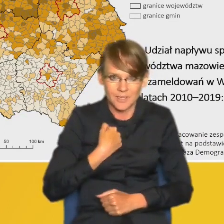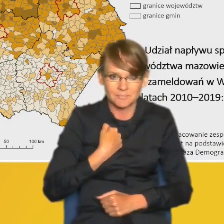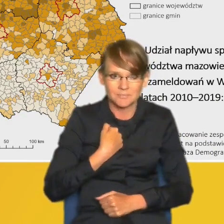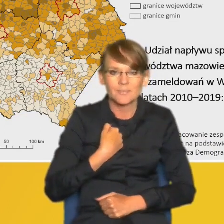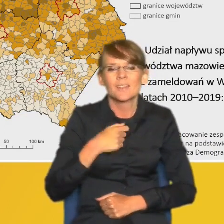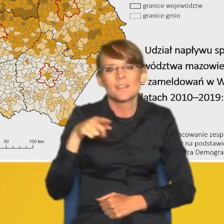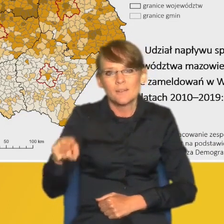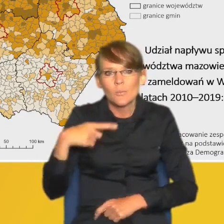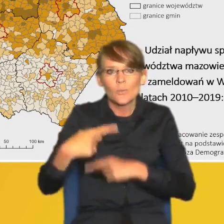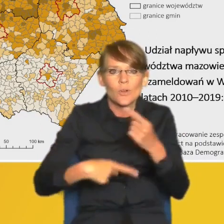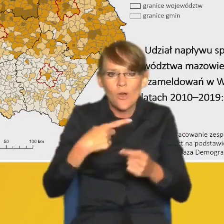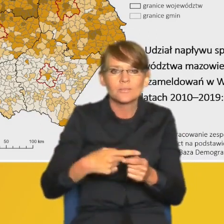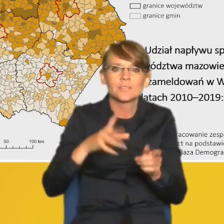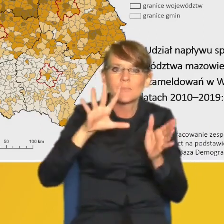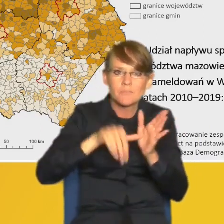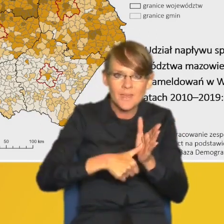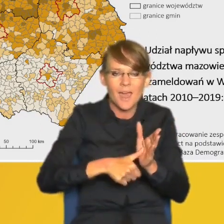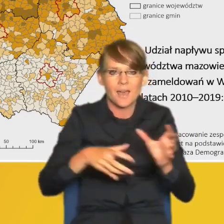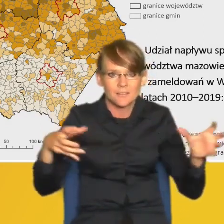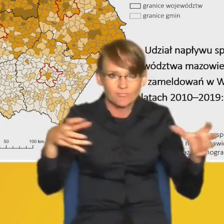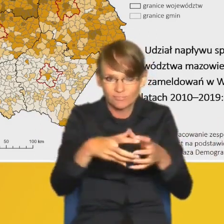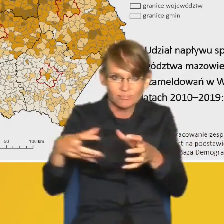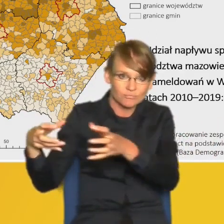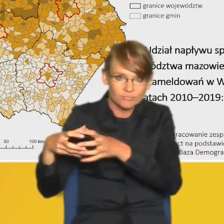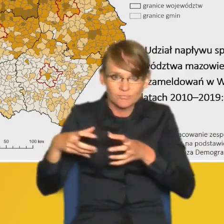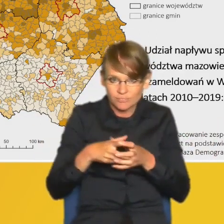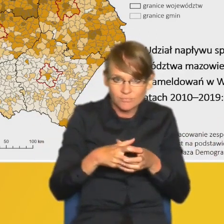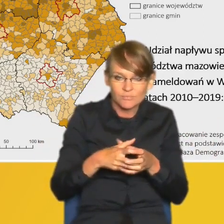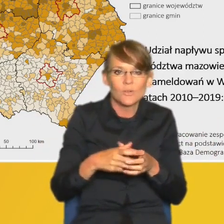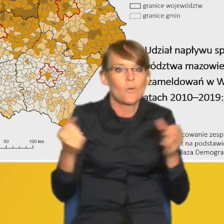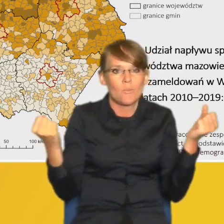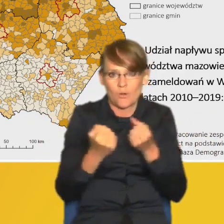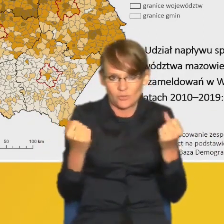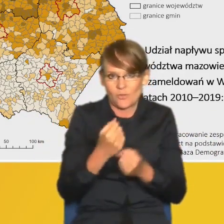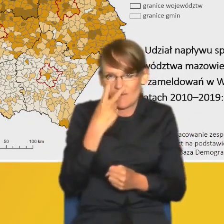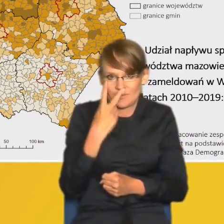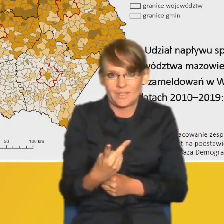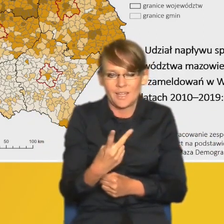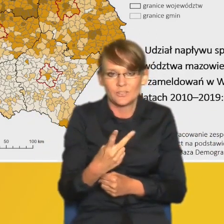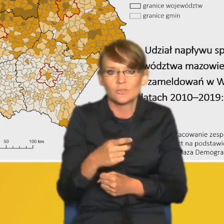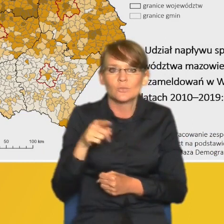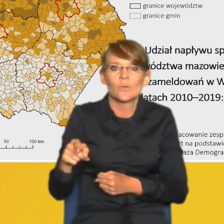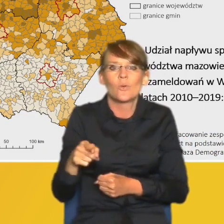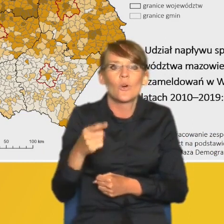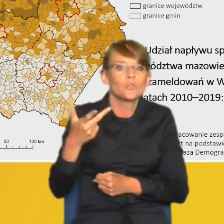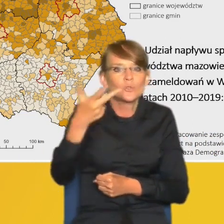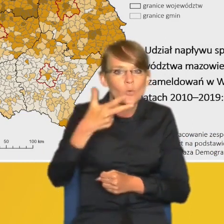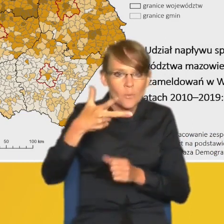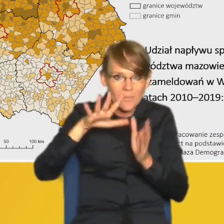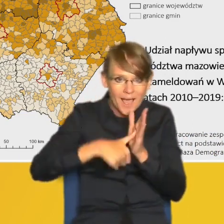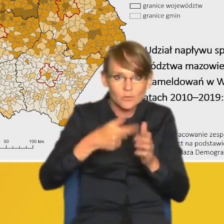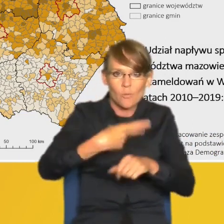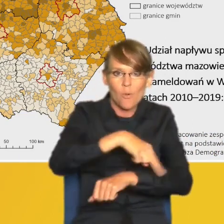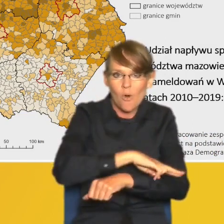metropolizacji bardzo mocno uwidaczniają nam się w przypadku Trójmiasta, Poznania,